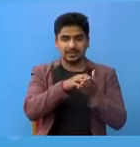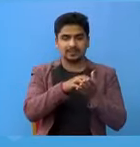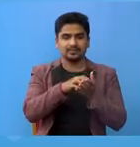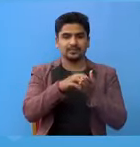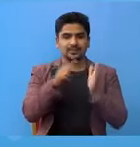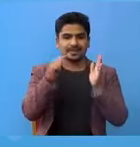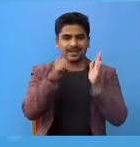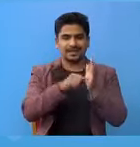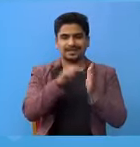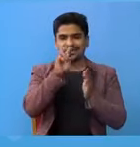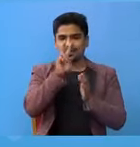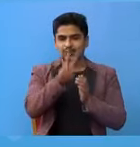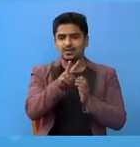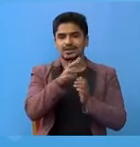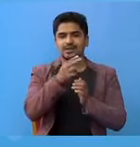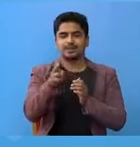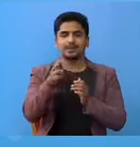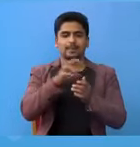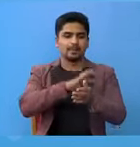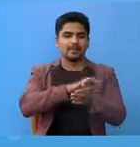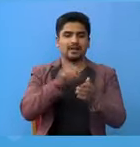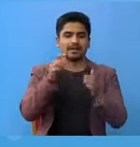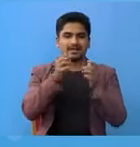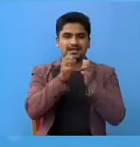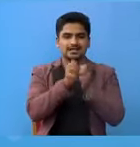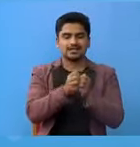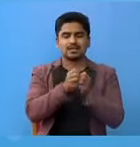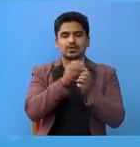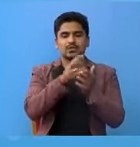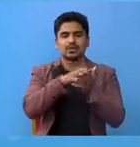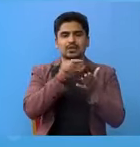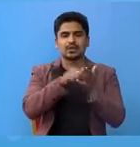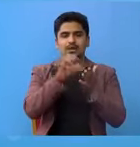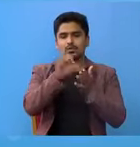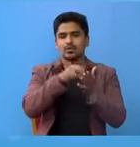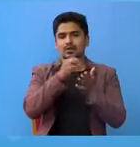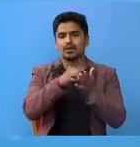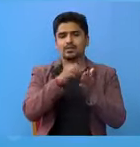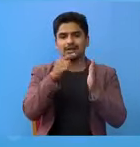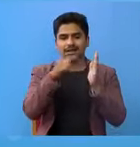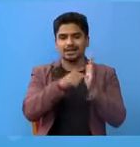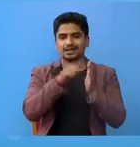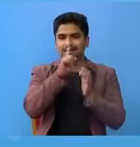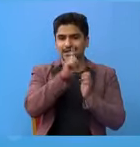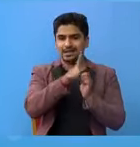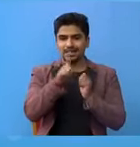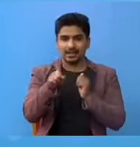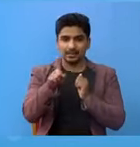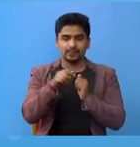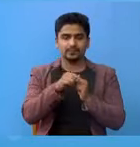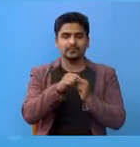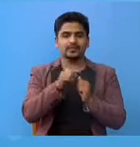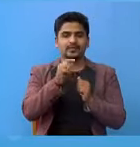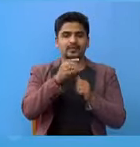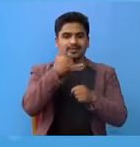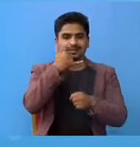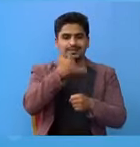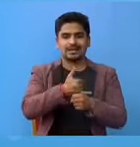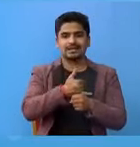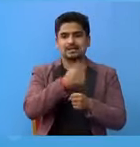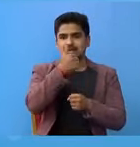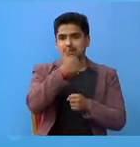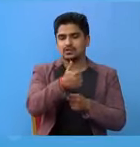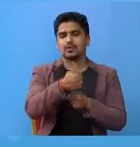काफानु का दुई जना। प्रादेशिक छहरो केंद्र पर्योक साला पोखरा मां कास्की का एगार जना, रस्यांग जा का